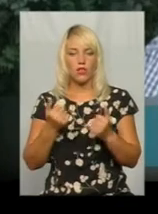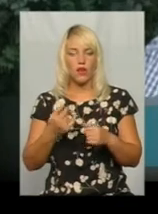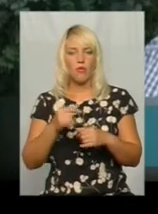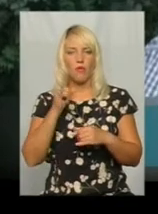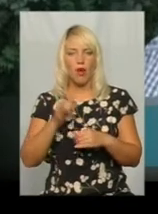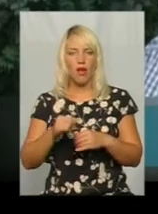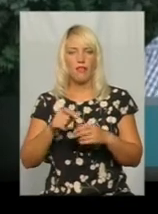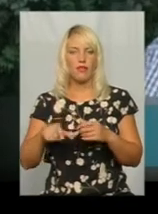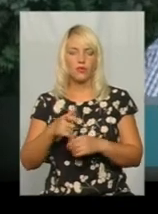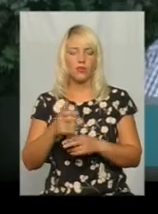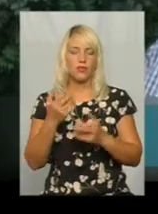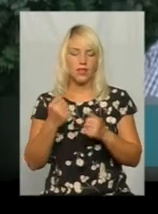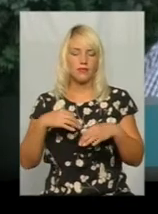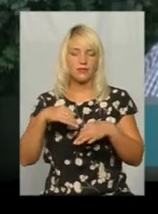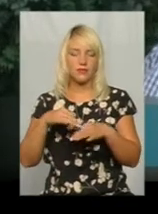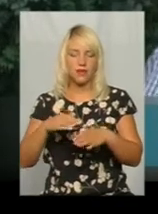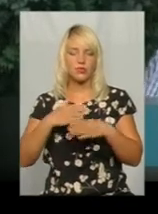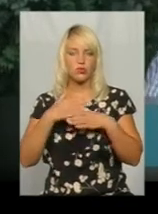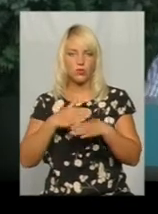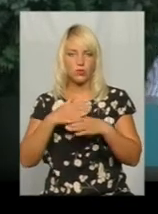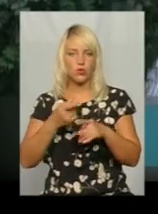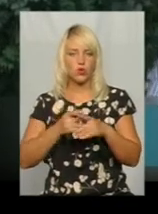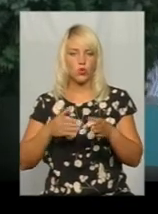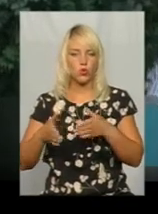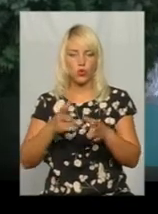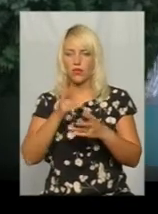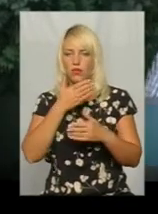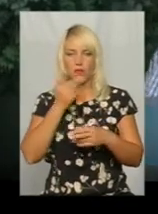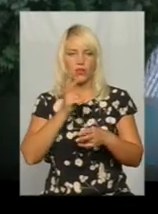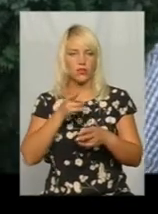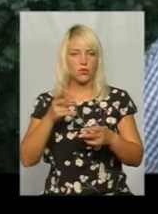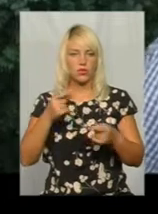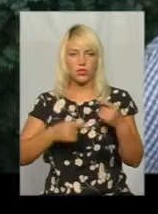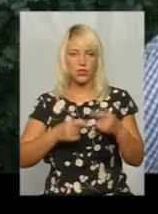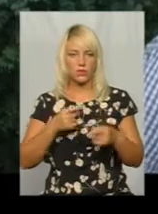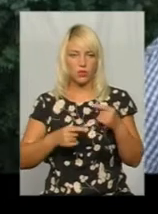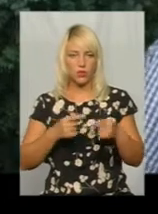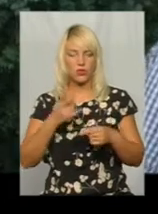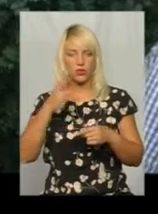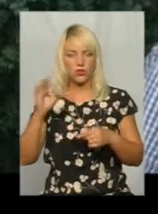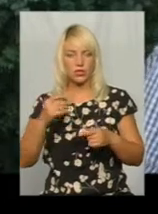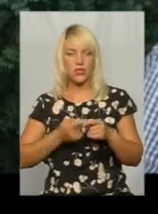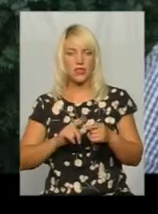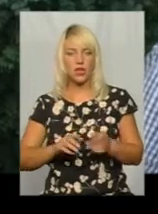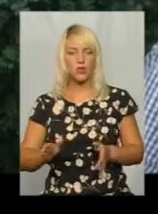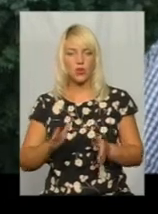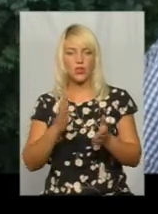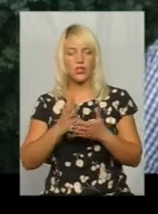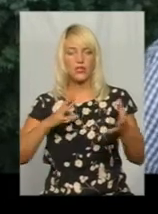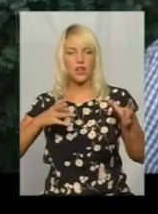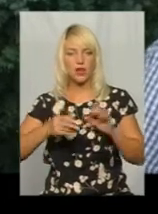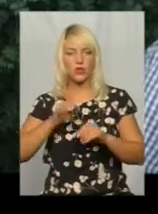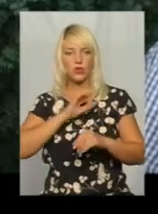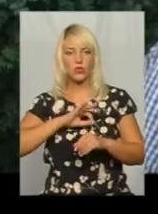транспорт розбиває її тут безспорно. Ніхто з тим навіть не спорюється, не збирається спорювати. Але це дорога є загального